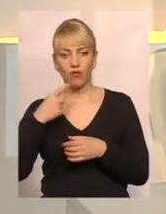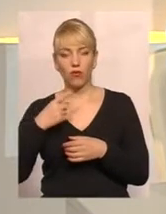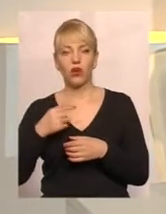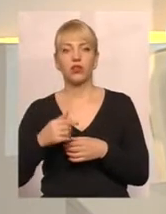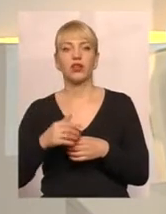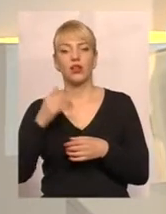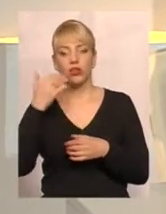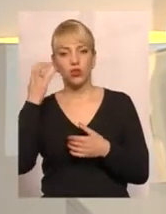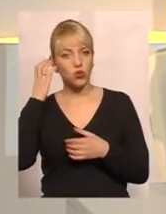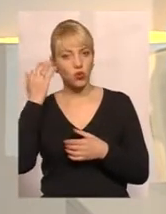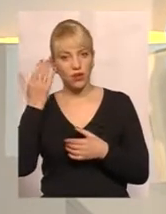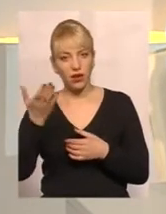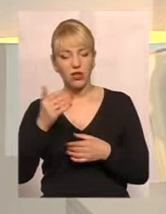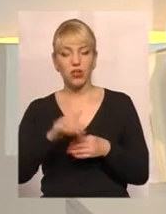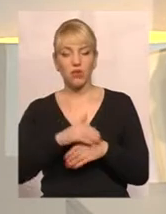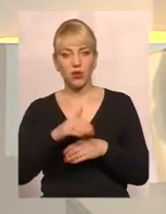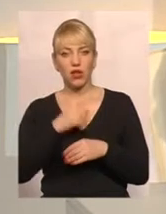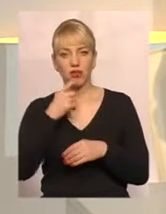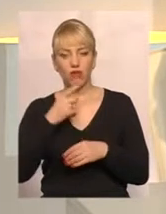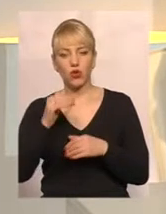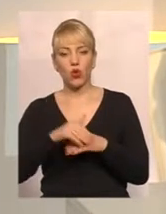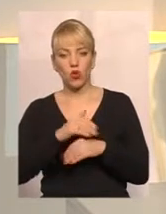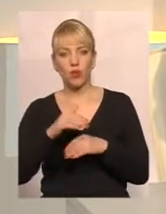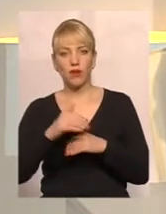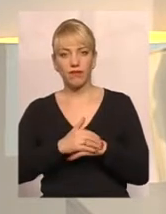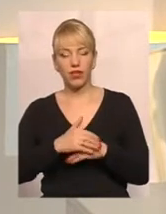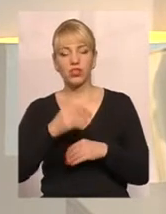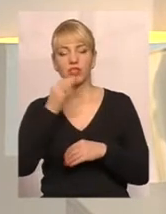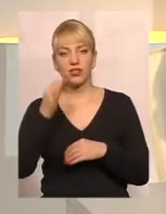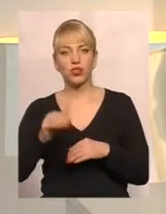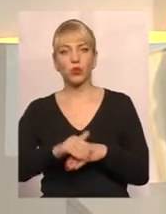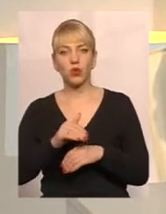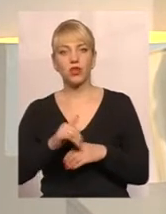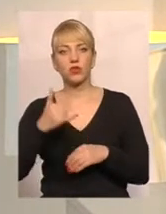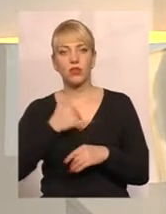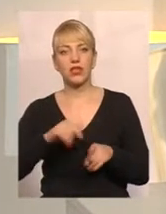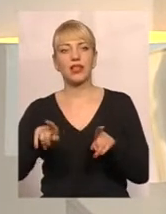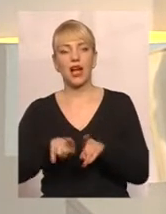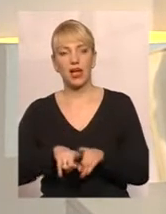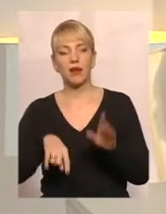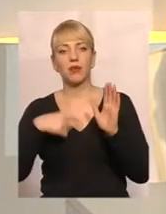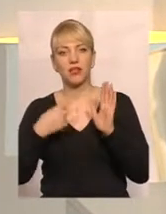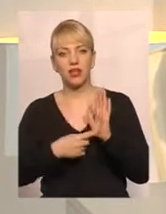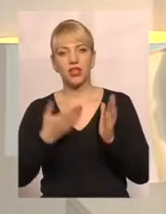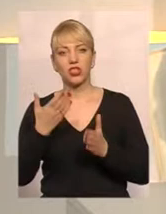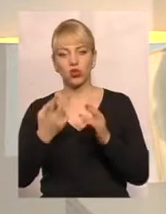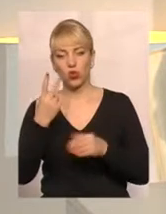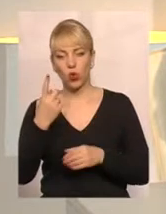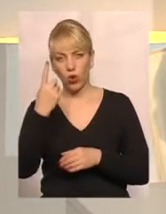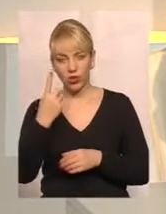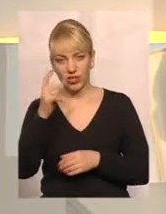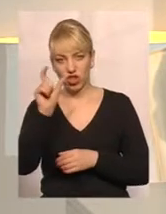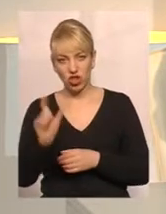ласка. Добрий вечір. Добрий вечір. Скажіть, будь ласка, в мене таке запитання. Якщо один член